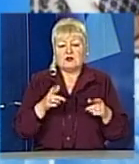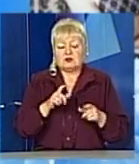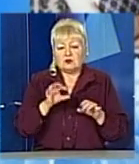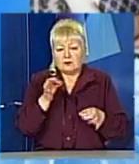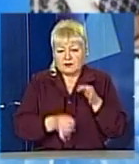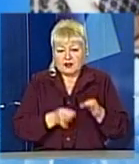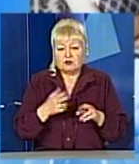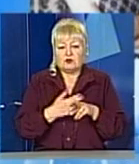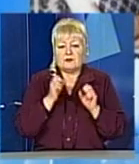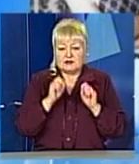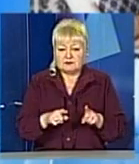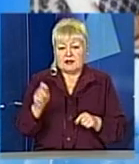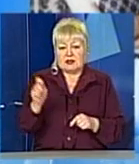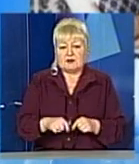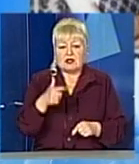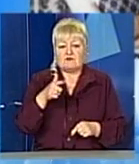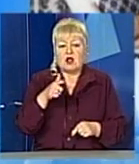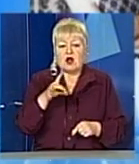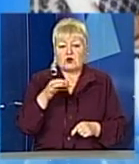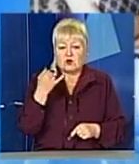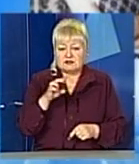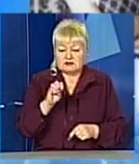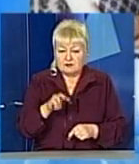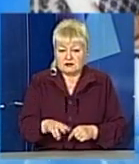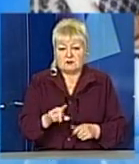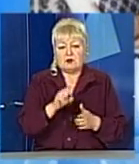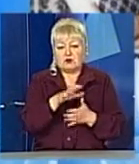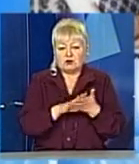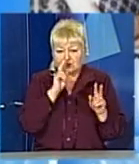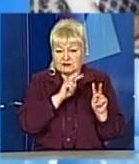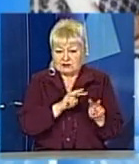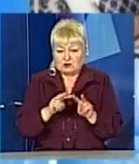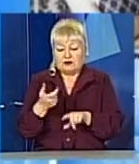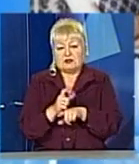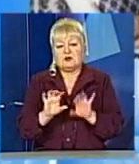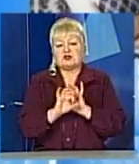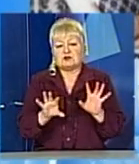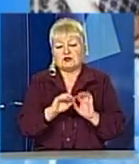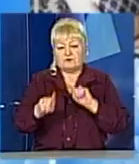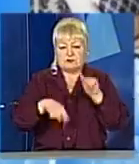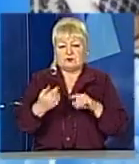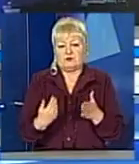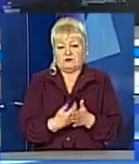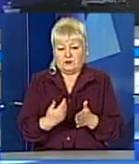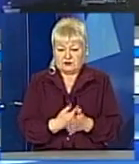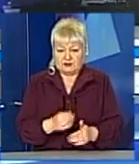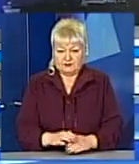України Володимир Гройсман. Ми продовжуємо слідкувати і більше розкажемо вже в наступних випусках.